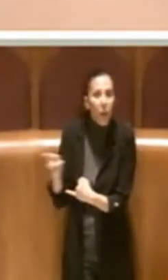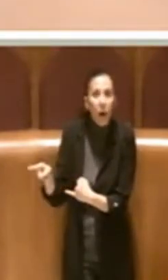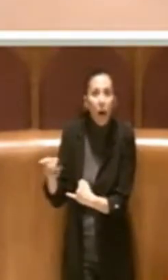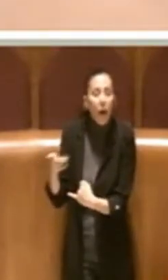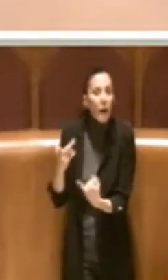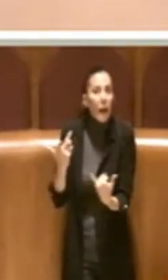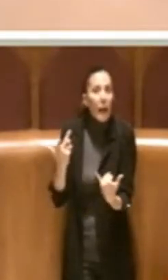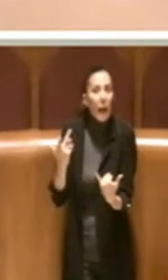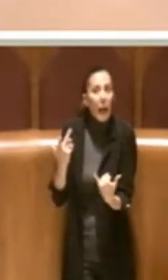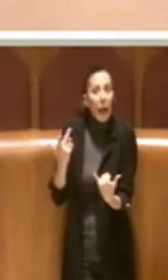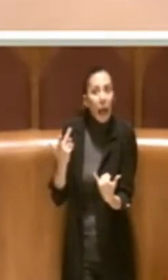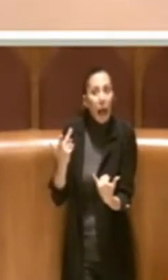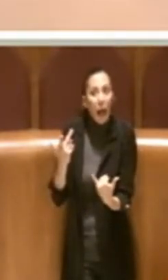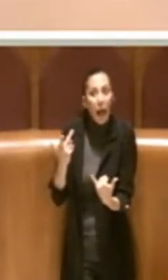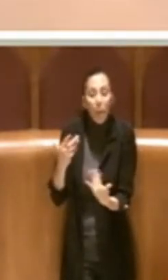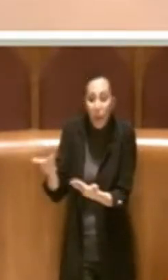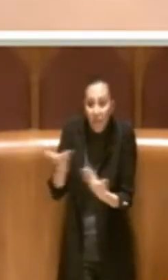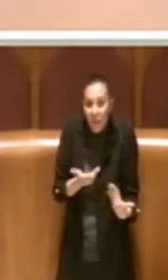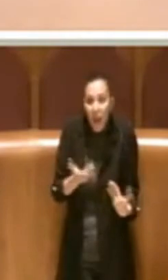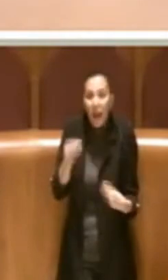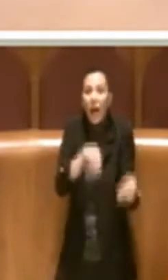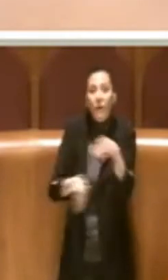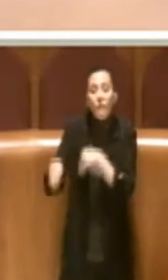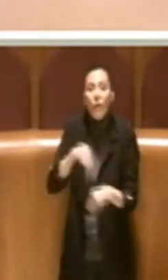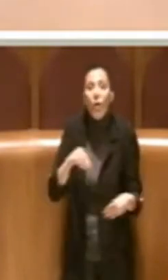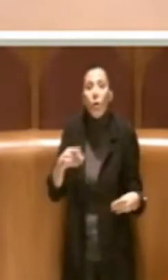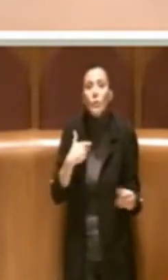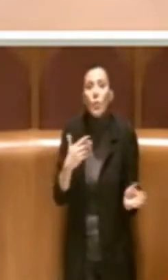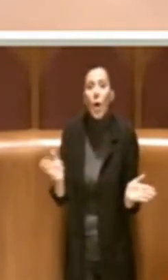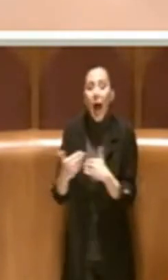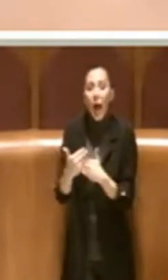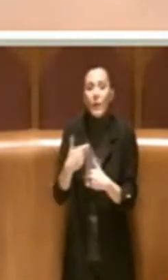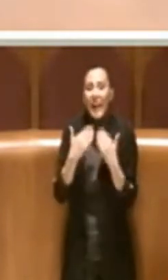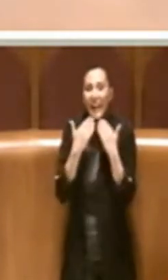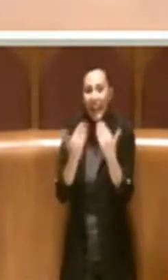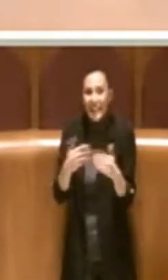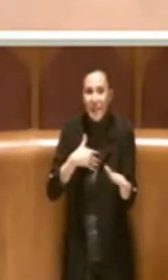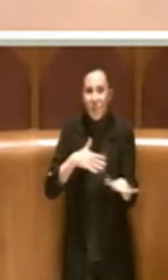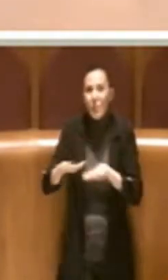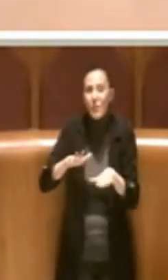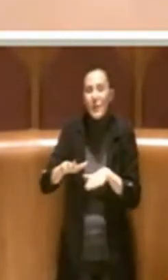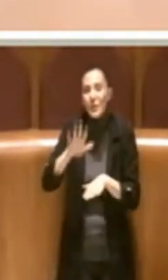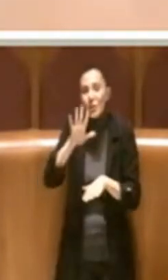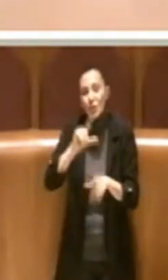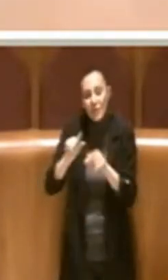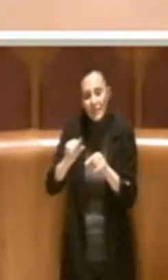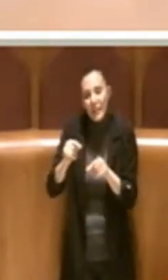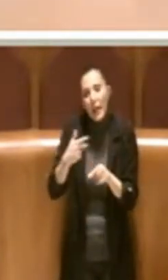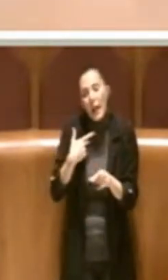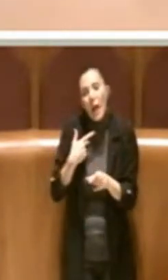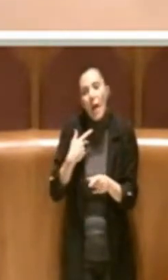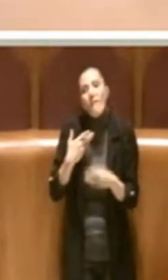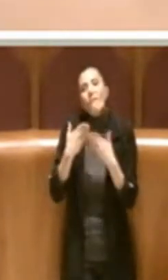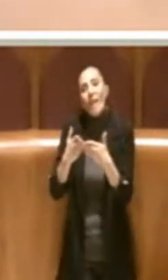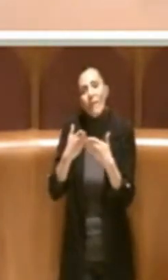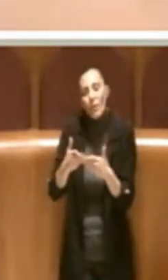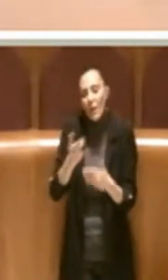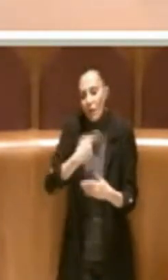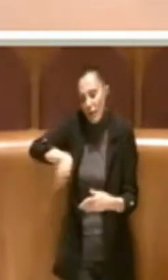cui ben venga il voto dell'Aula. Grazie. Ovviamente il Movimento appoggia questa mozione da noi proposta.